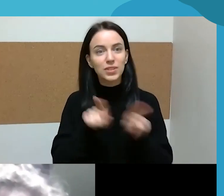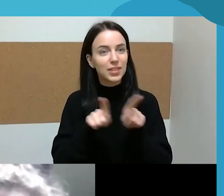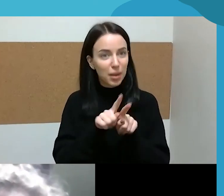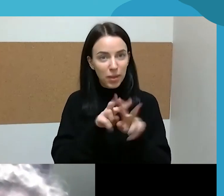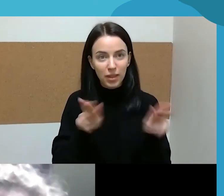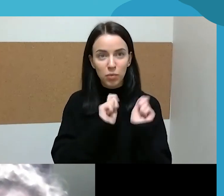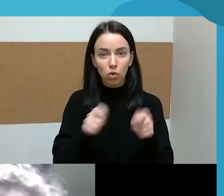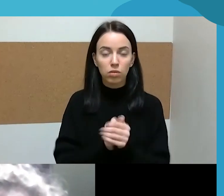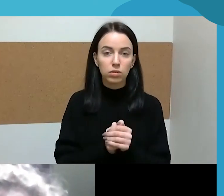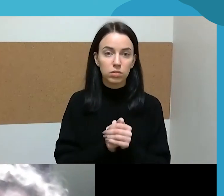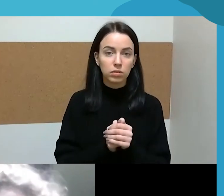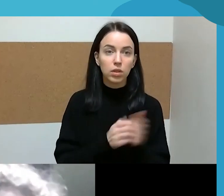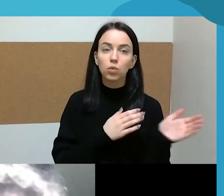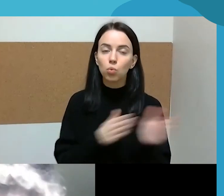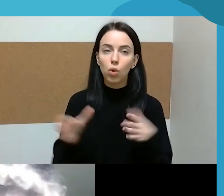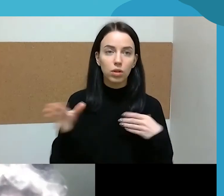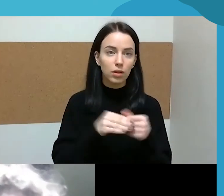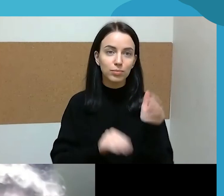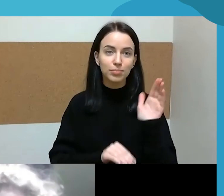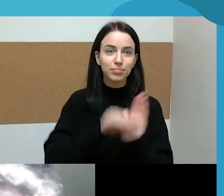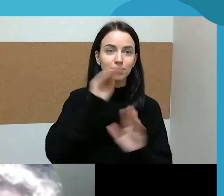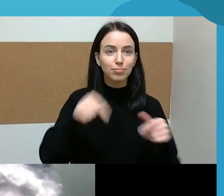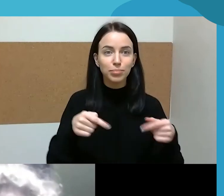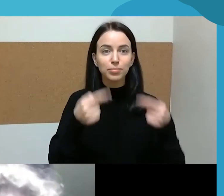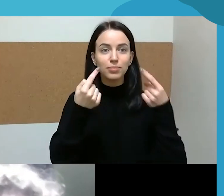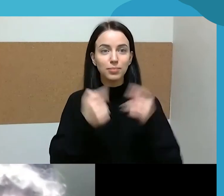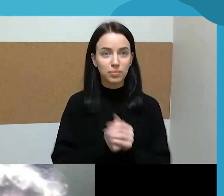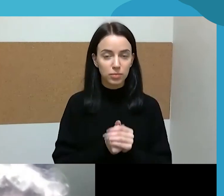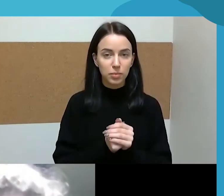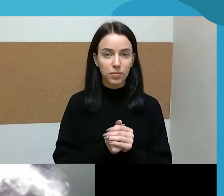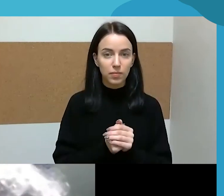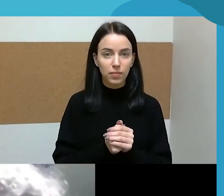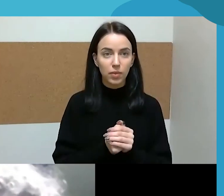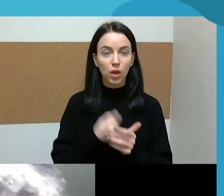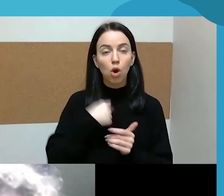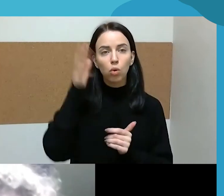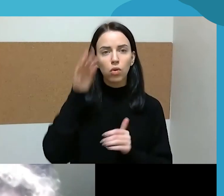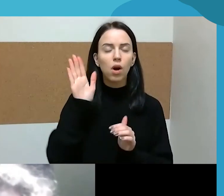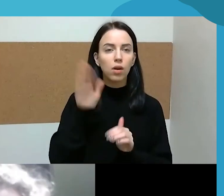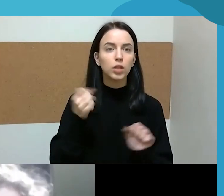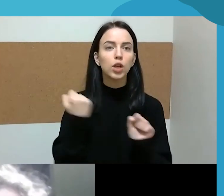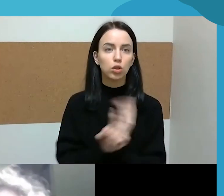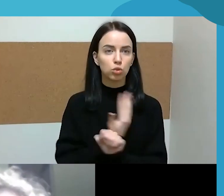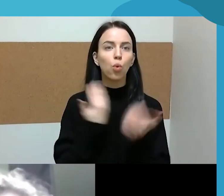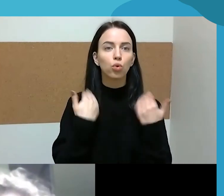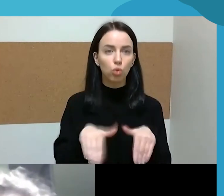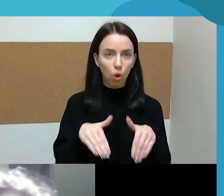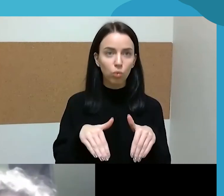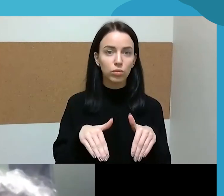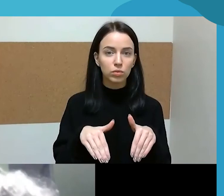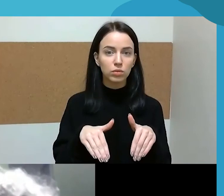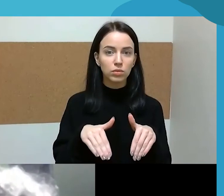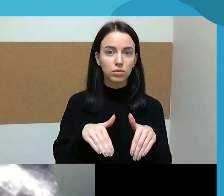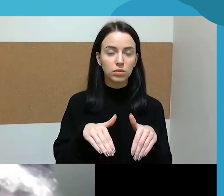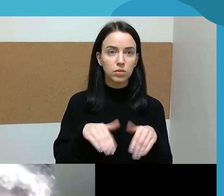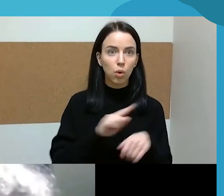augi su vaikais. Nuolat, nes tai yra pastovus iššūkyti, kad rodo, jau tu čia išmokai kažkokiam gyvenimo tarpsnį, amžiaus tarpsnį gyventėjus, tai